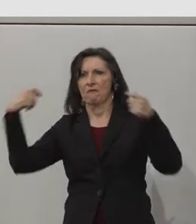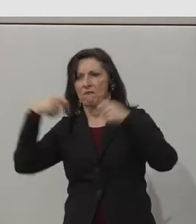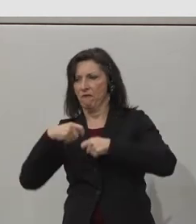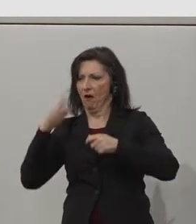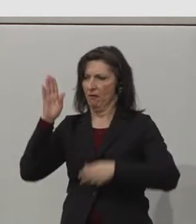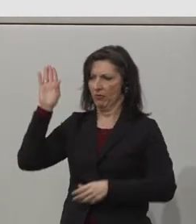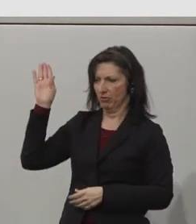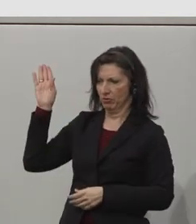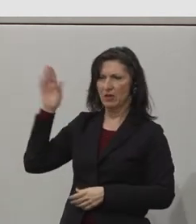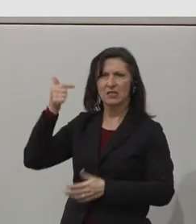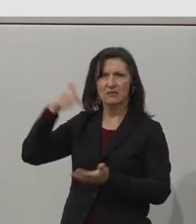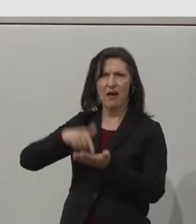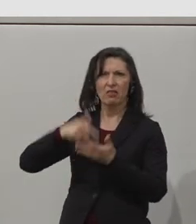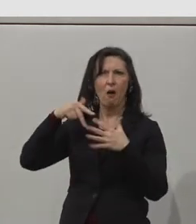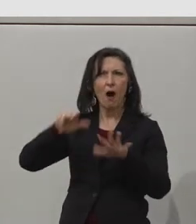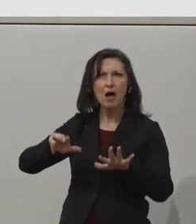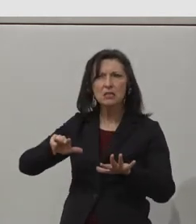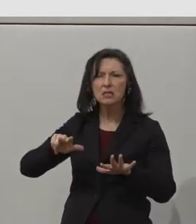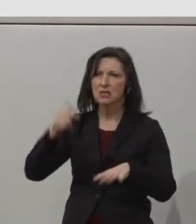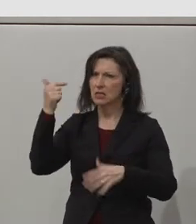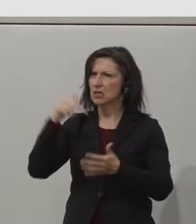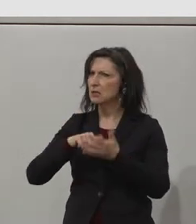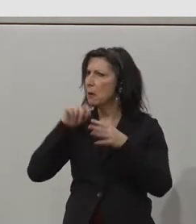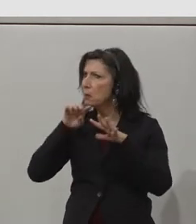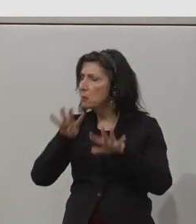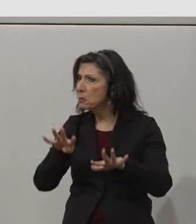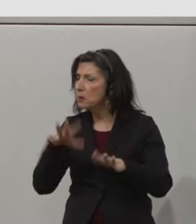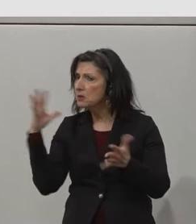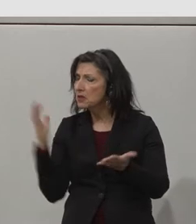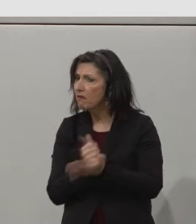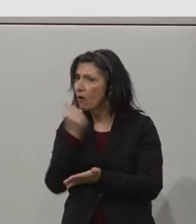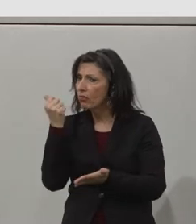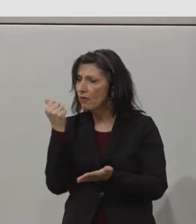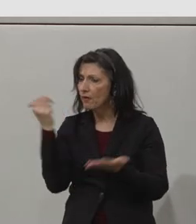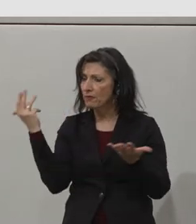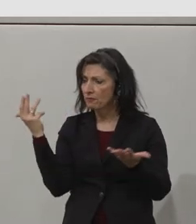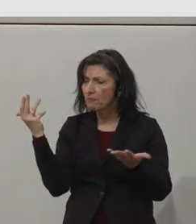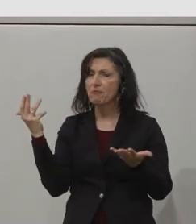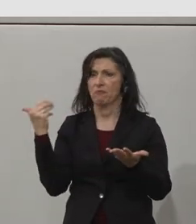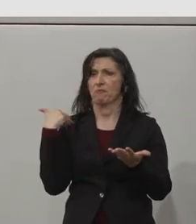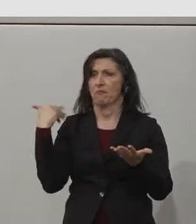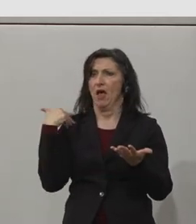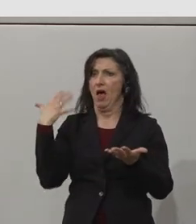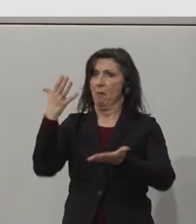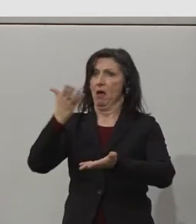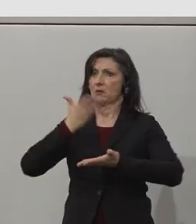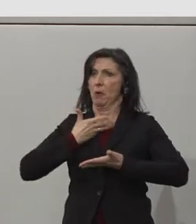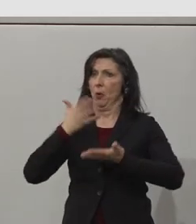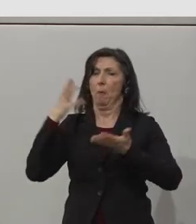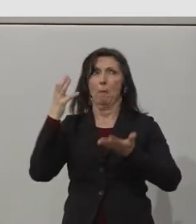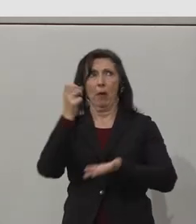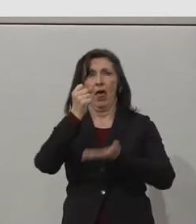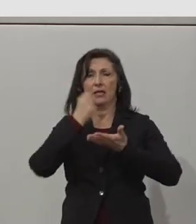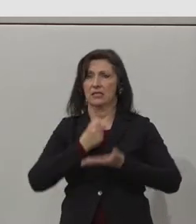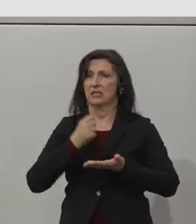what the importance of this one was that this was based on match funding for committed